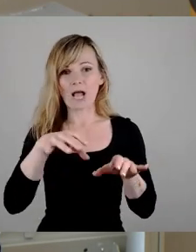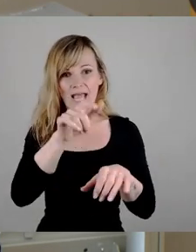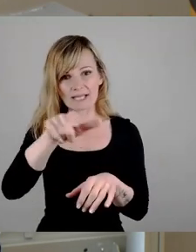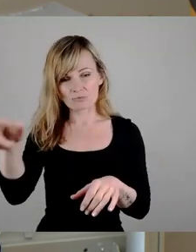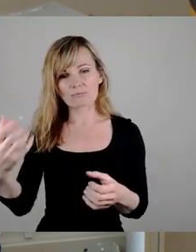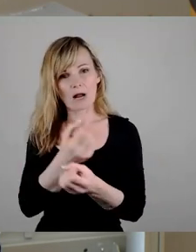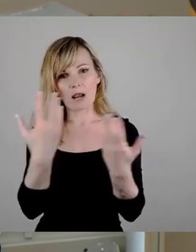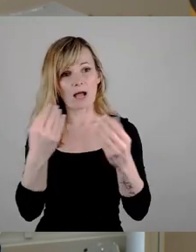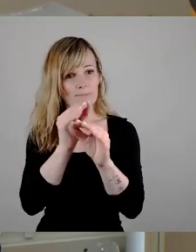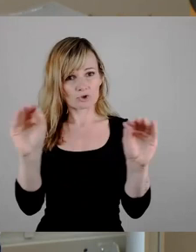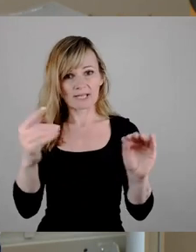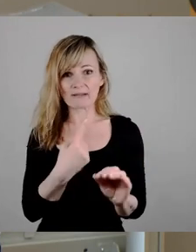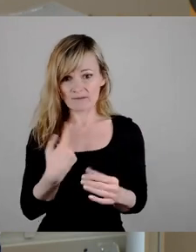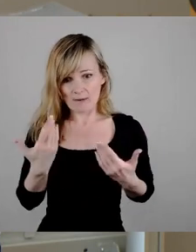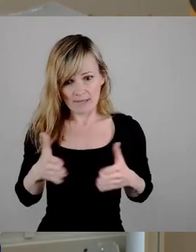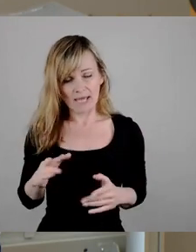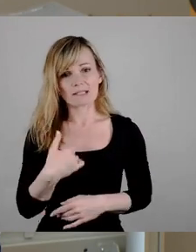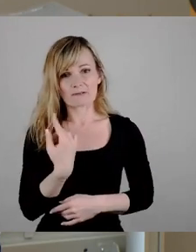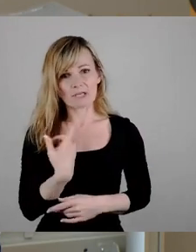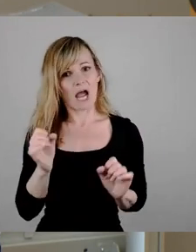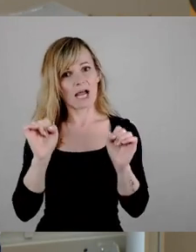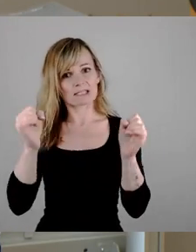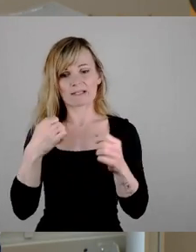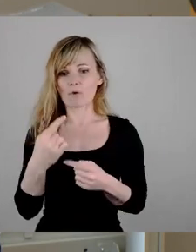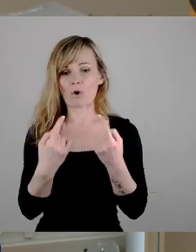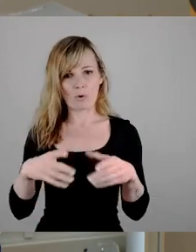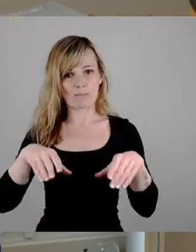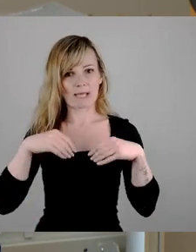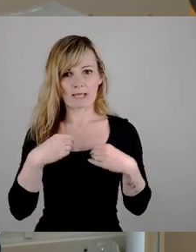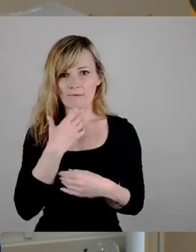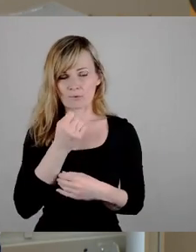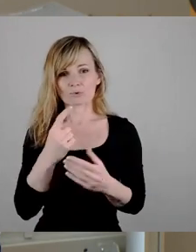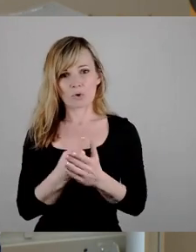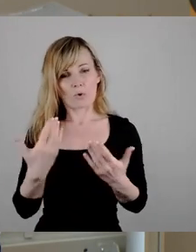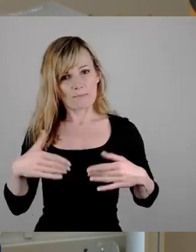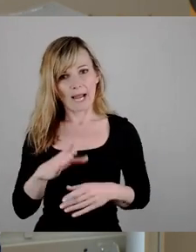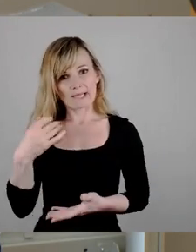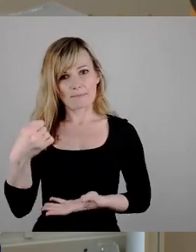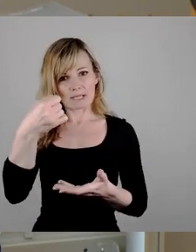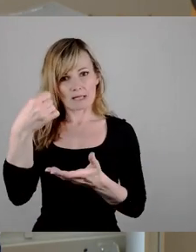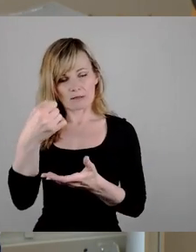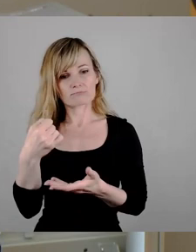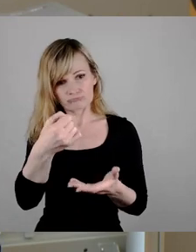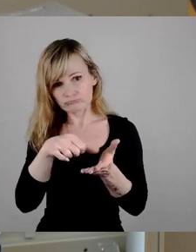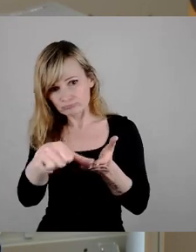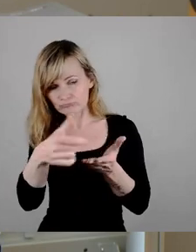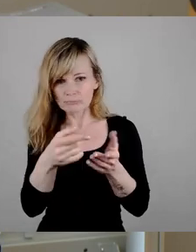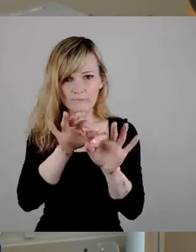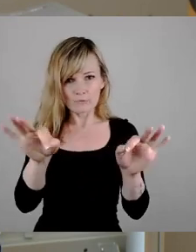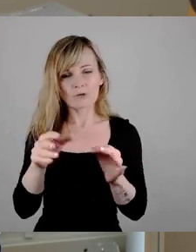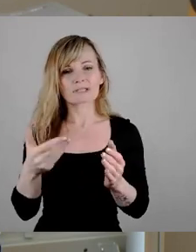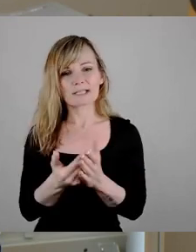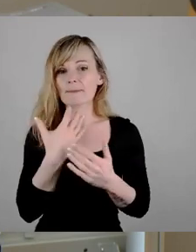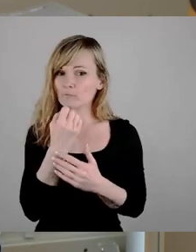wollen hier eine aktive Rolle übernehmen und wir sind auch bereit, entsprechende Mittel dafür in die Hand zu nehmen. Und darum würde ich heute an der Stelle auch werben und